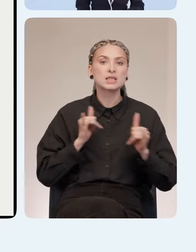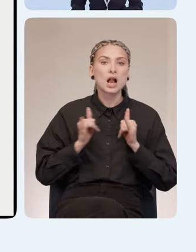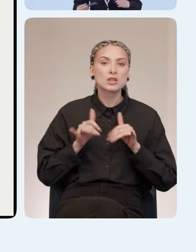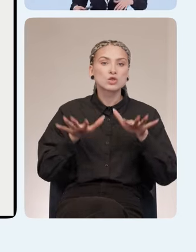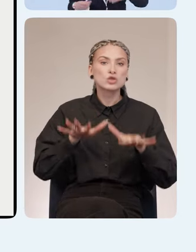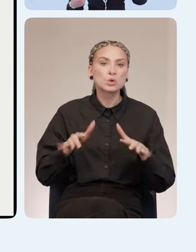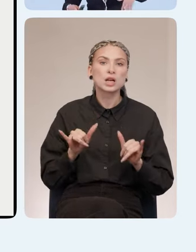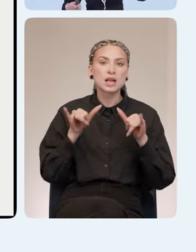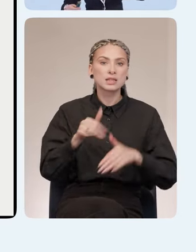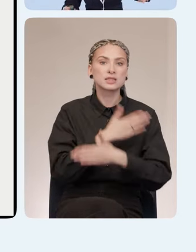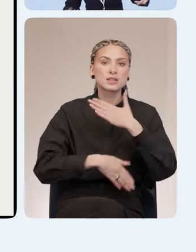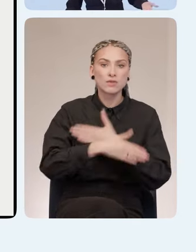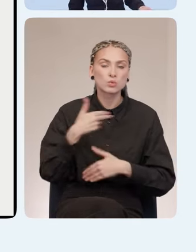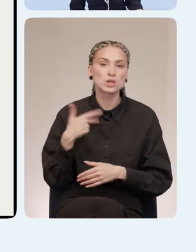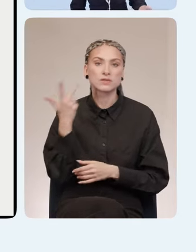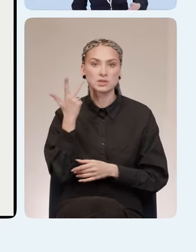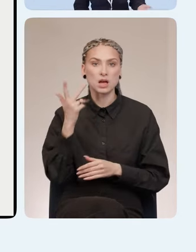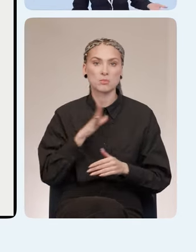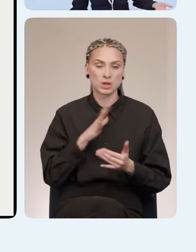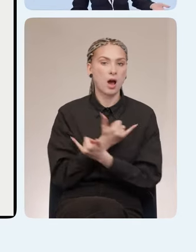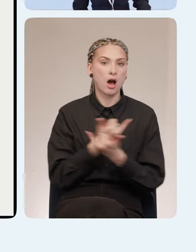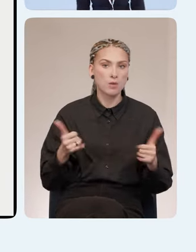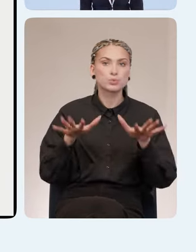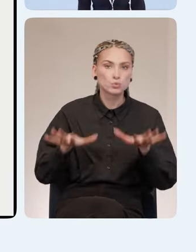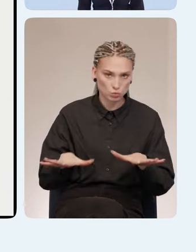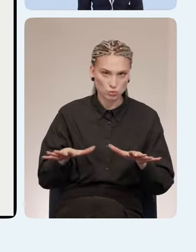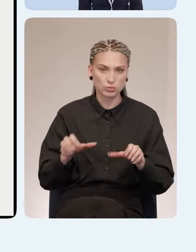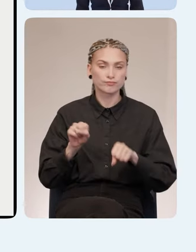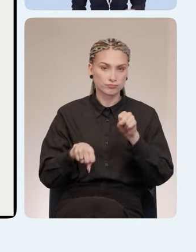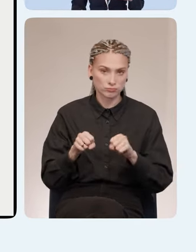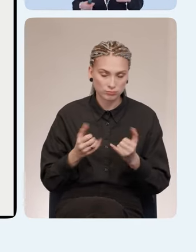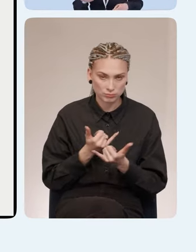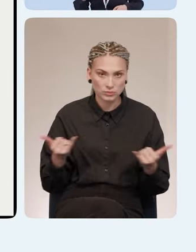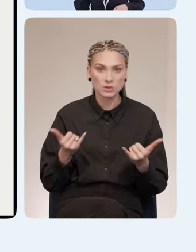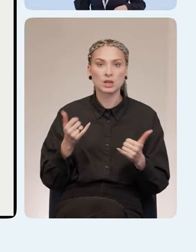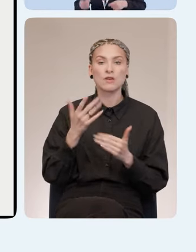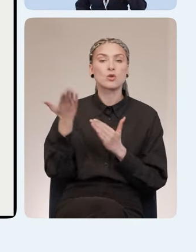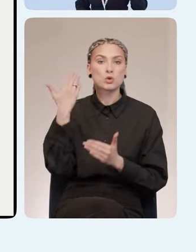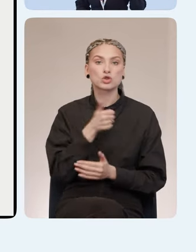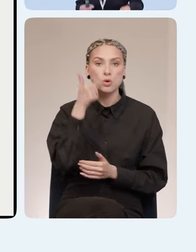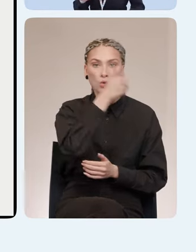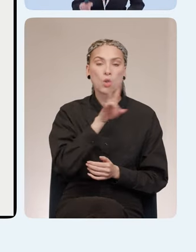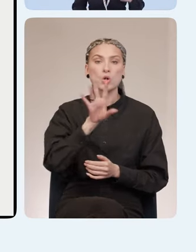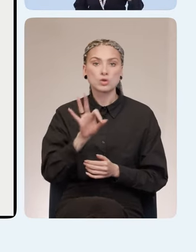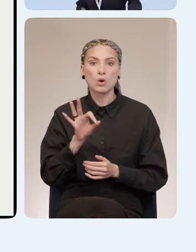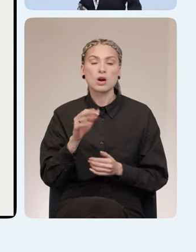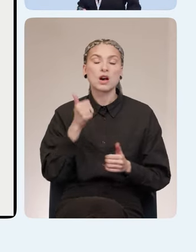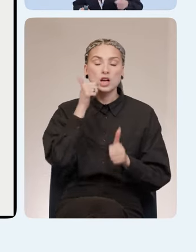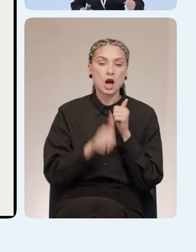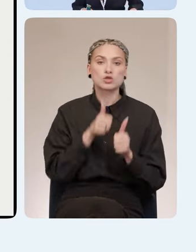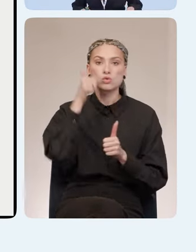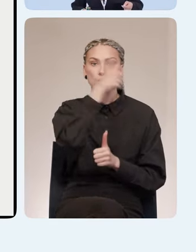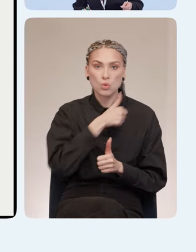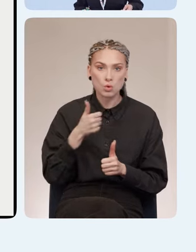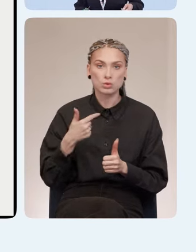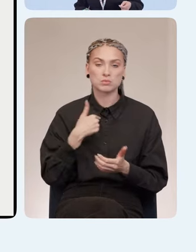инвалидностью всегда у нас были обустроены и в прошлые годы. Но мы, опять же, из года в год понимаем